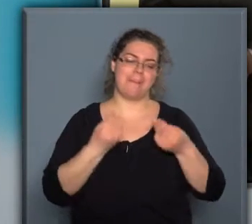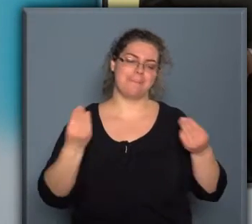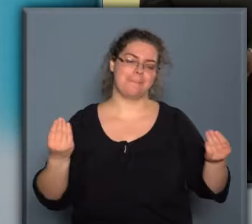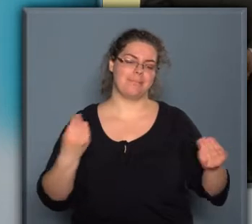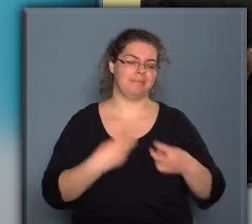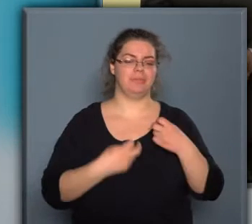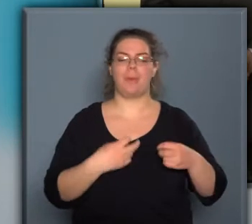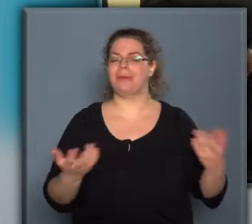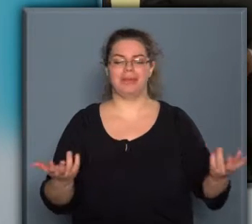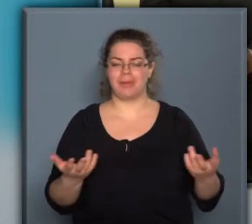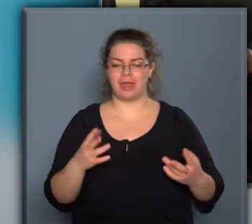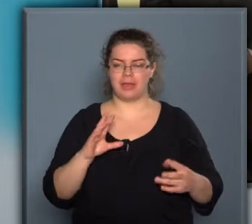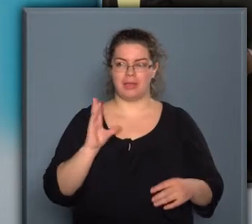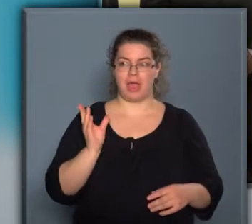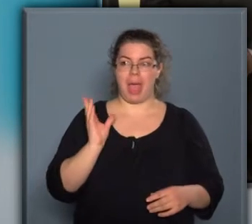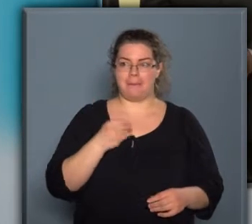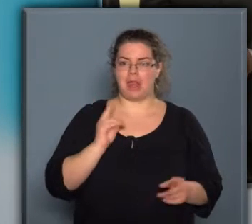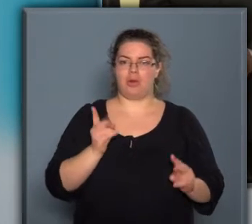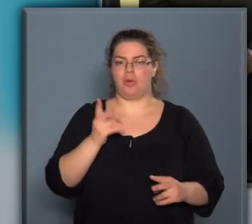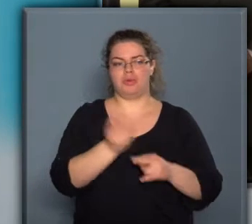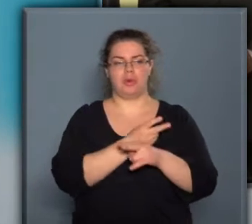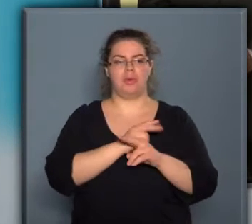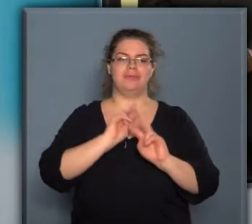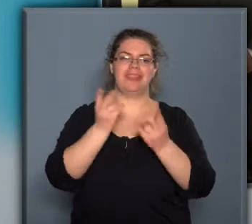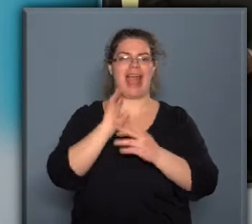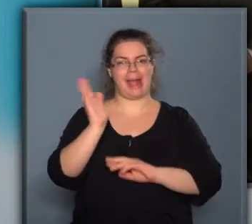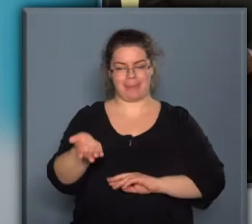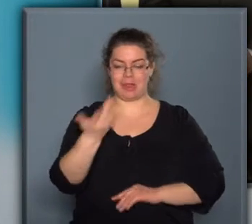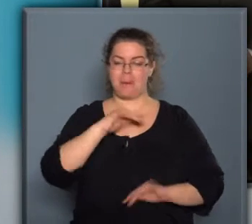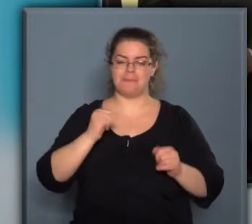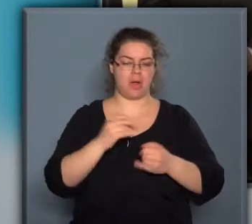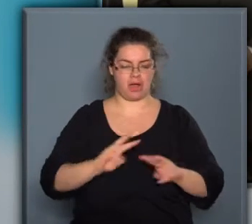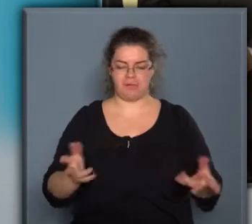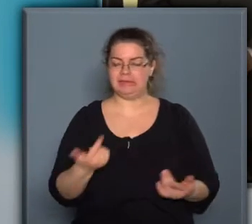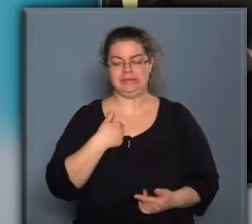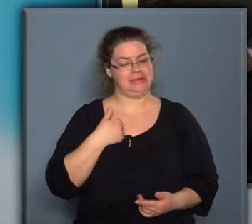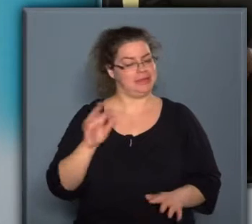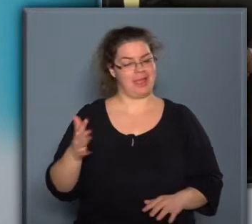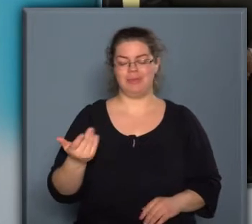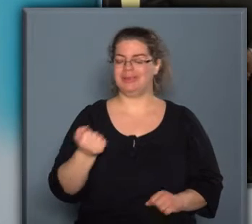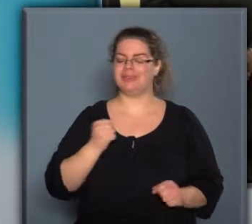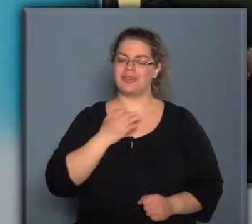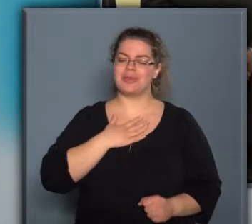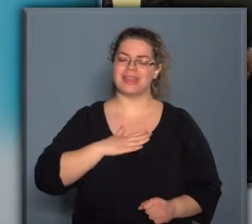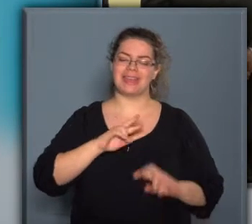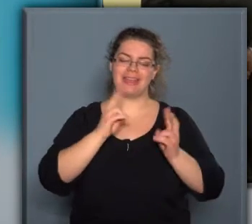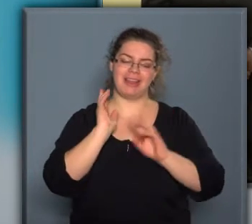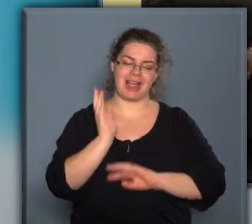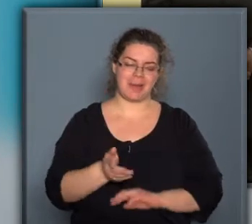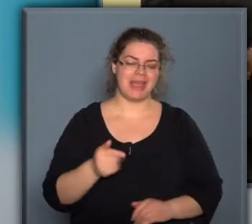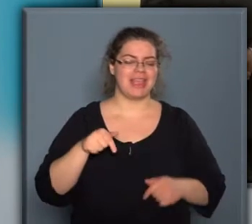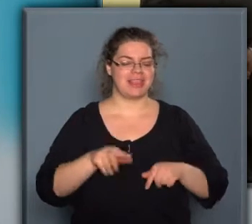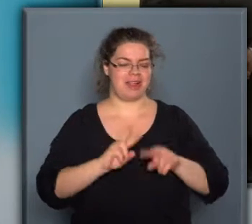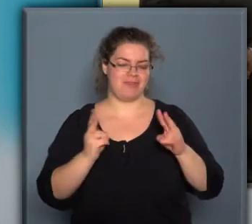probléma. Az ember akkor megy világgá, ha baja van. Én nem. Én nagyon szeretek világgá menni.